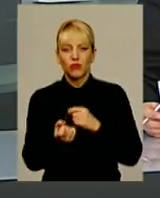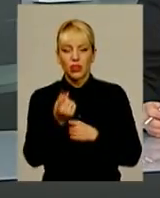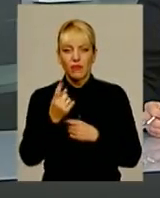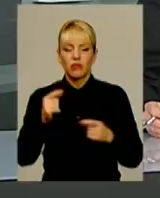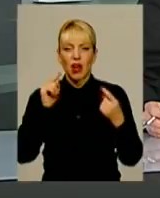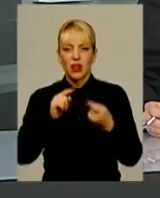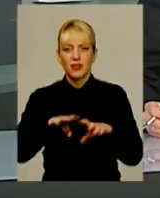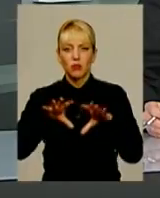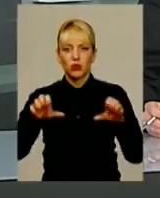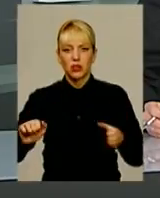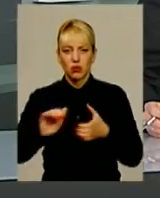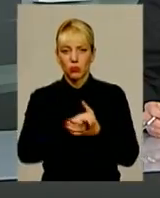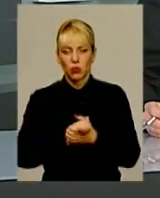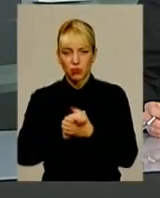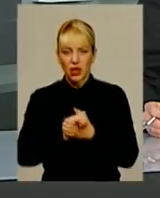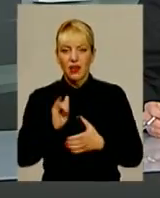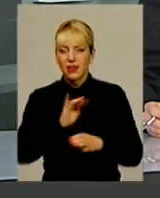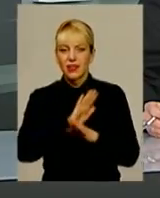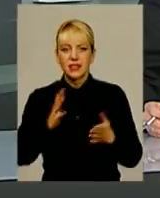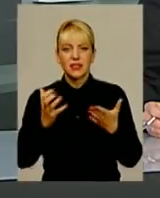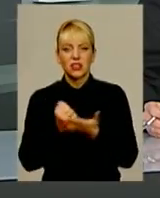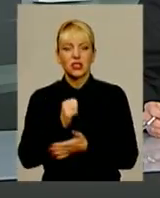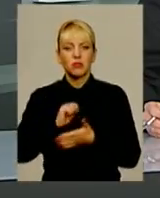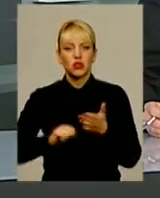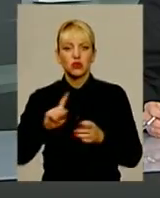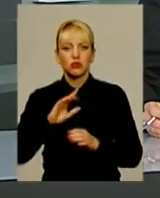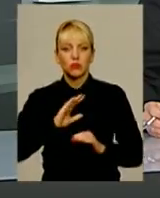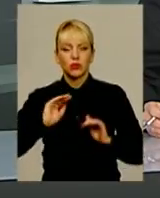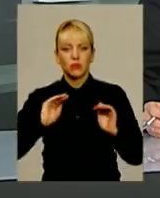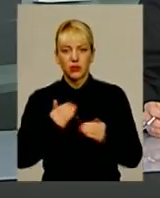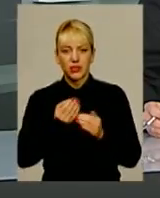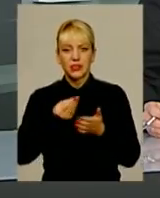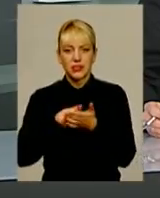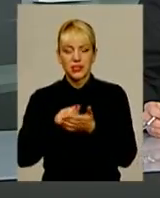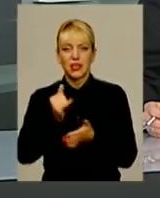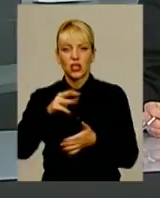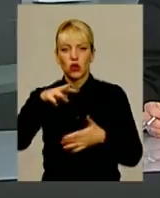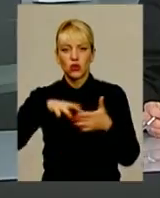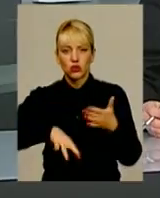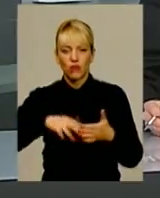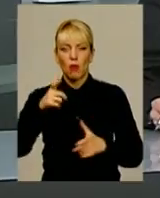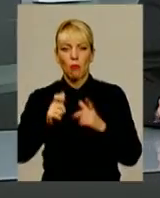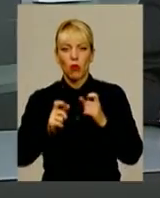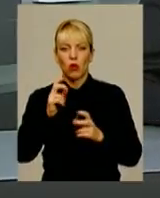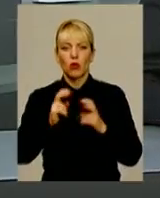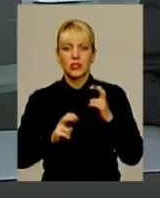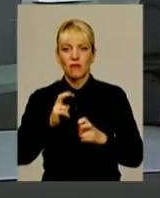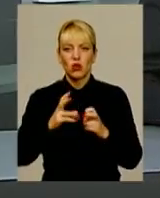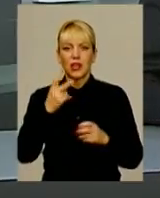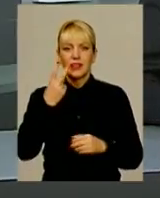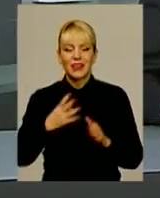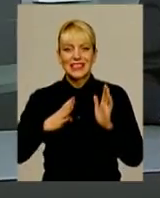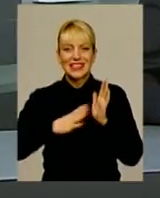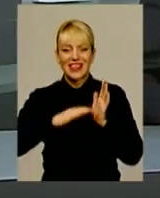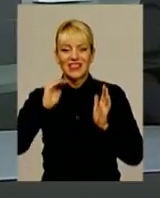знайшли об'єктивних причин для заниження закупівельних цін і тому оштрафували молокозаводи на 29 тисяч гривень